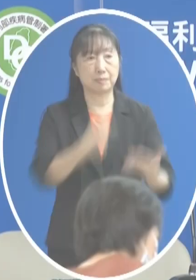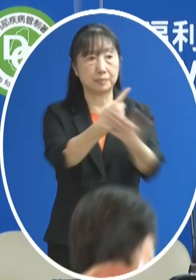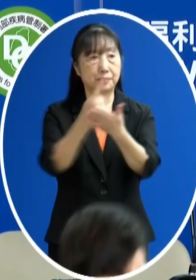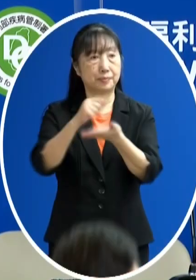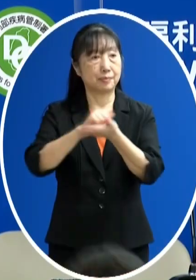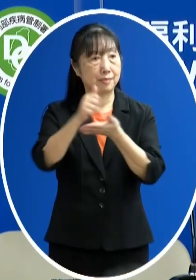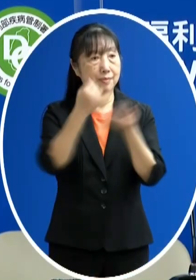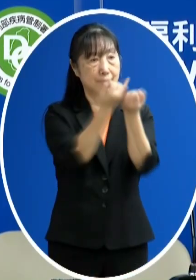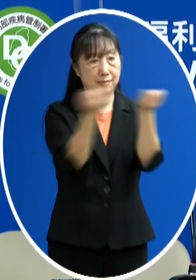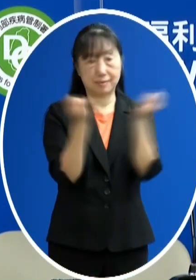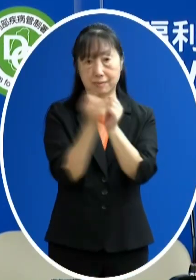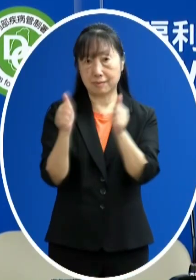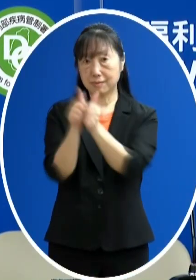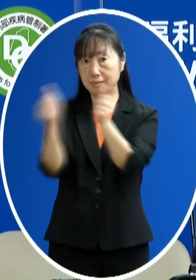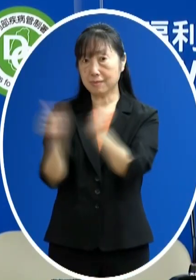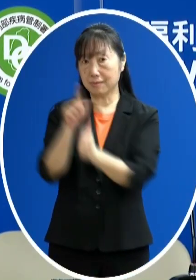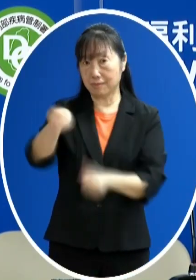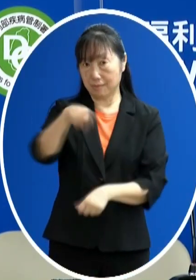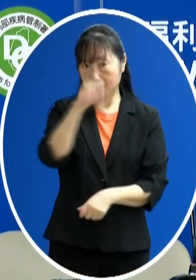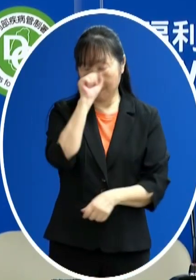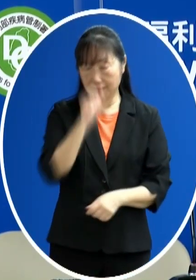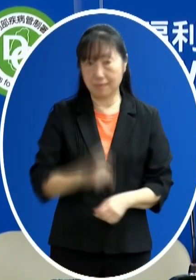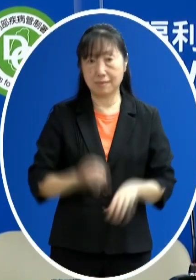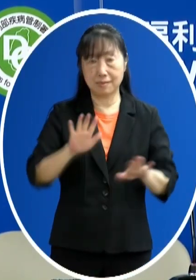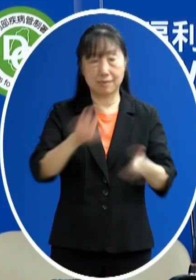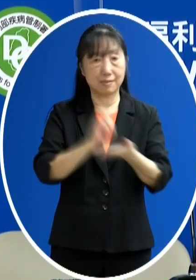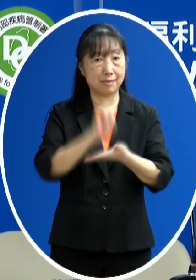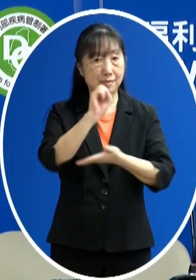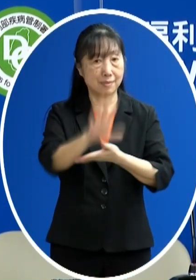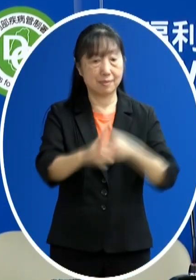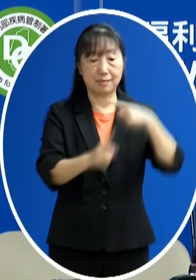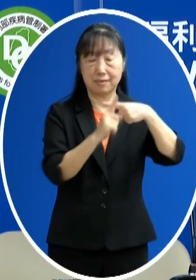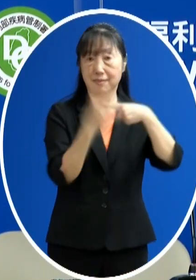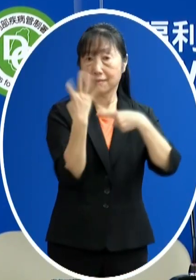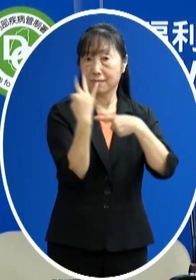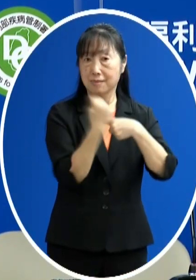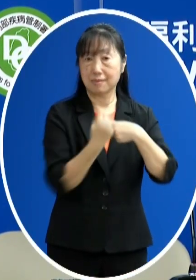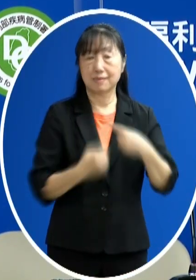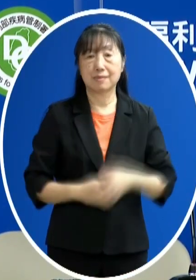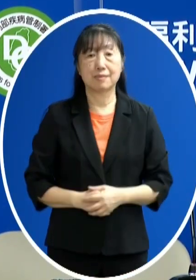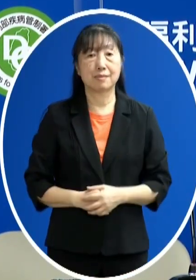記者 女士先生 大家好 首先跟大家報告今天的確定的病例